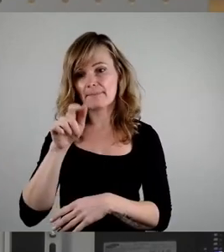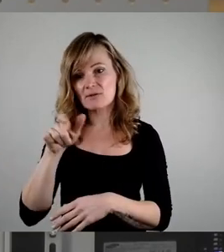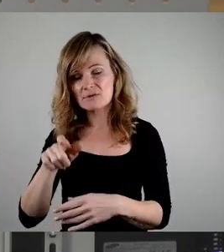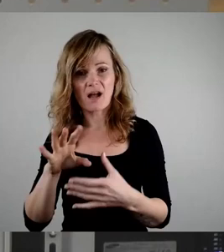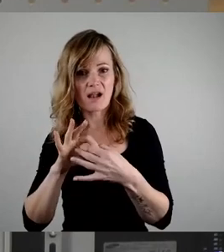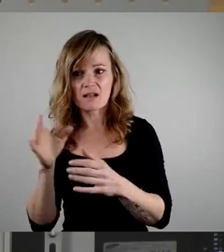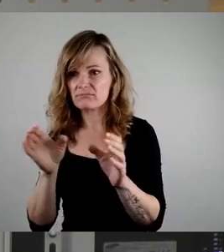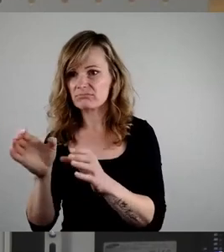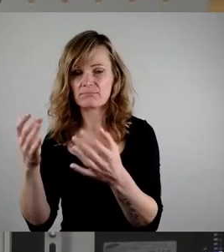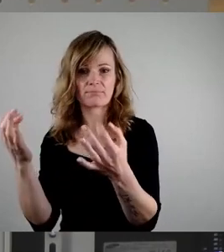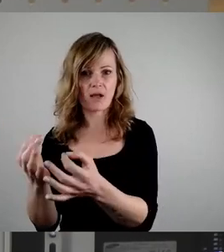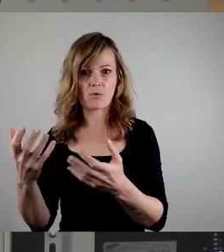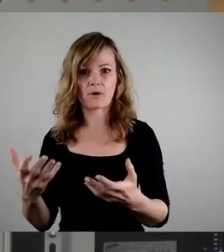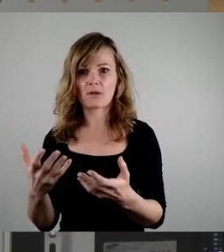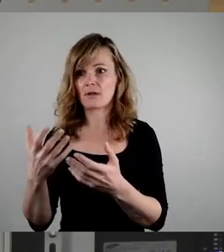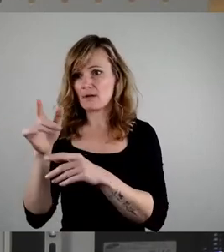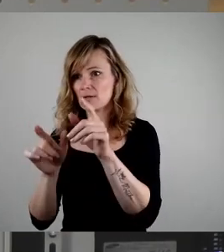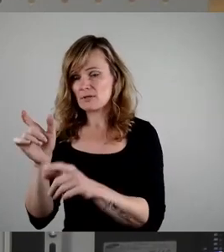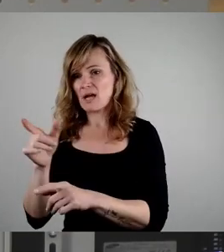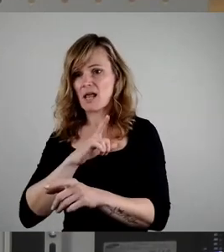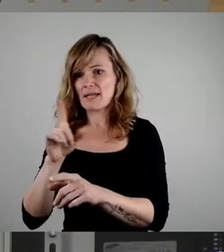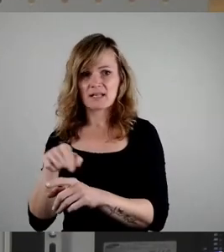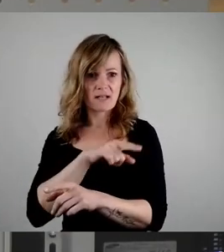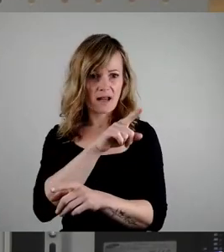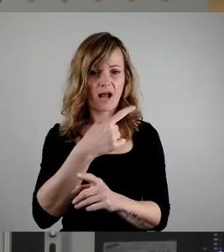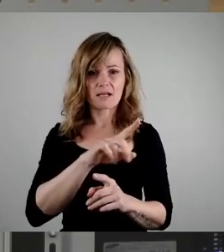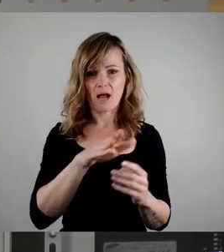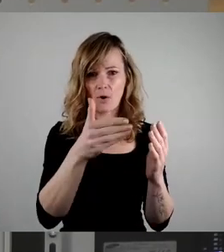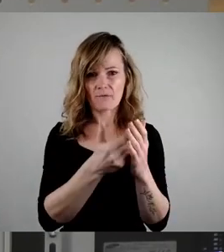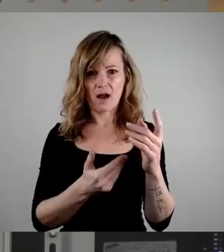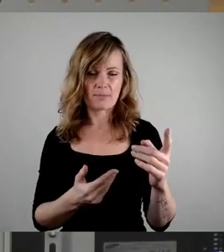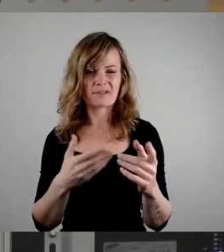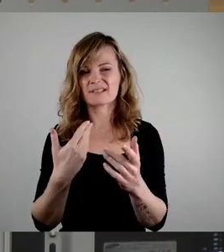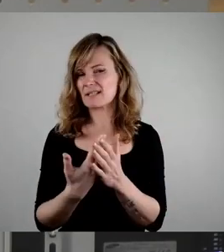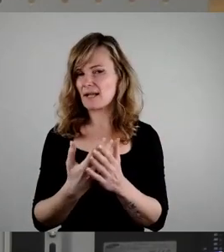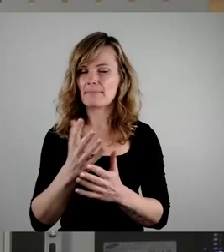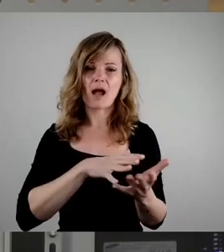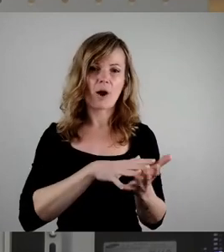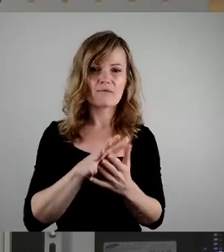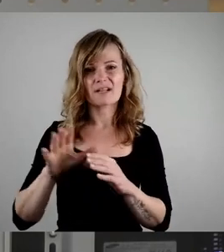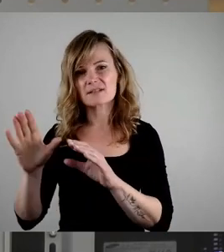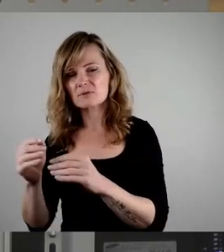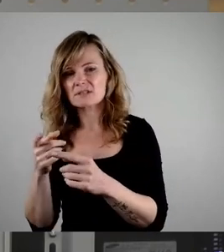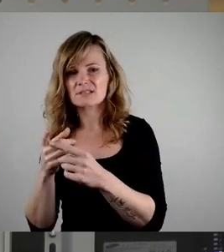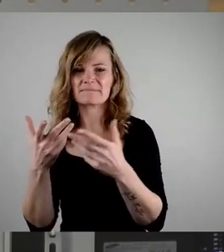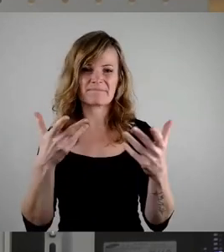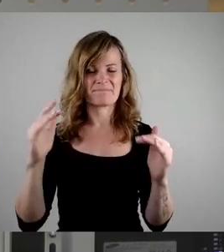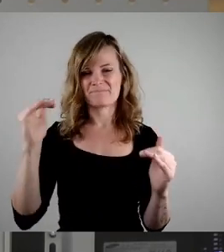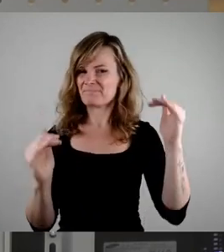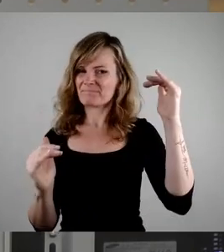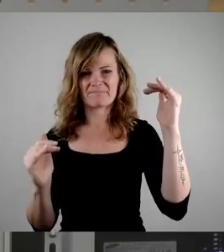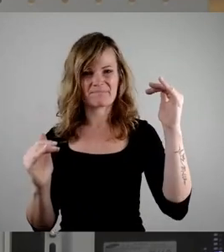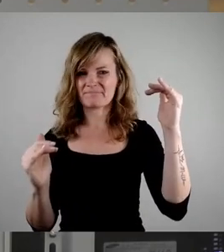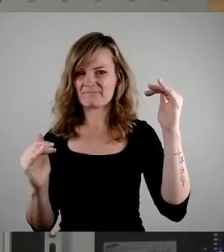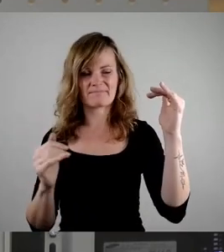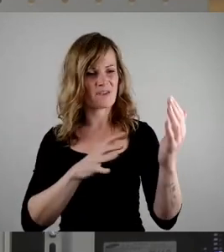das wir an anderer Stelle brauchen. Deswegen ist Aufwand und Nutzen stehen hier in keinem Verhältnis und deswegen lehnen wir